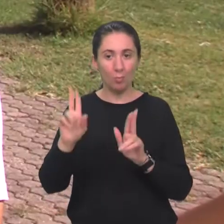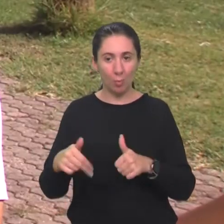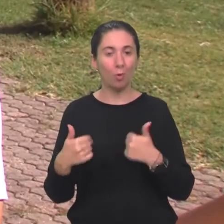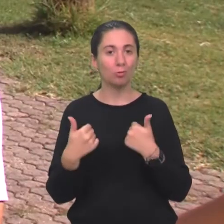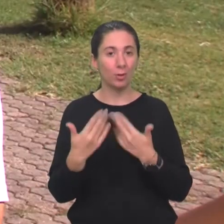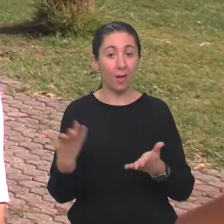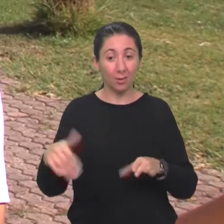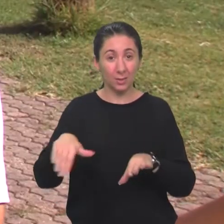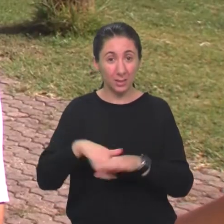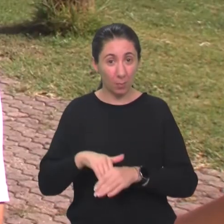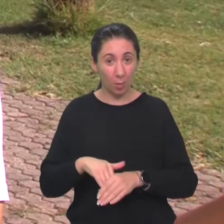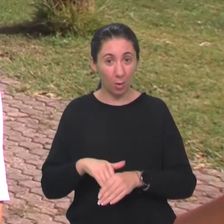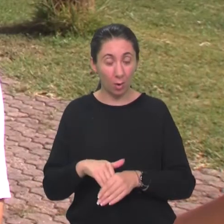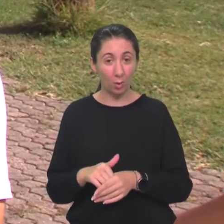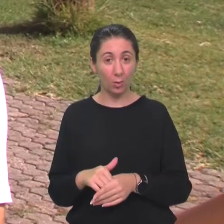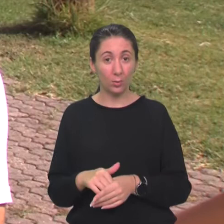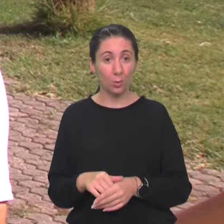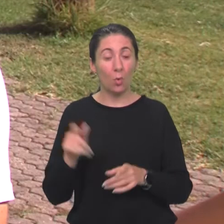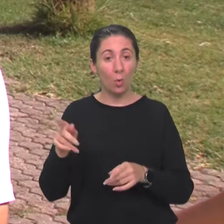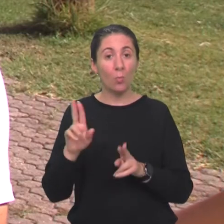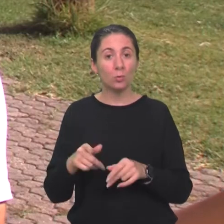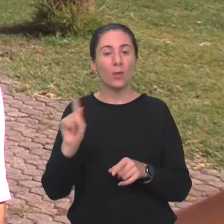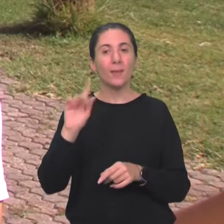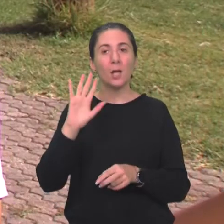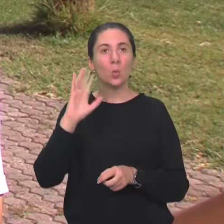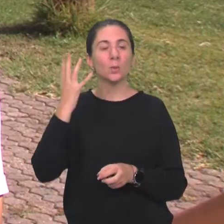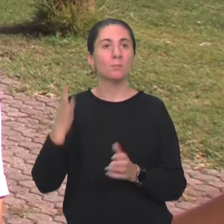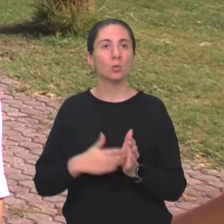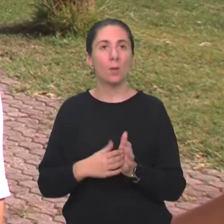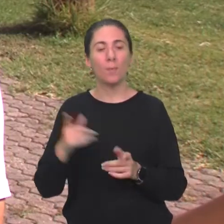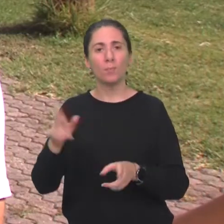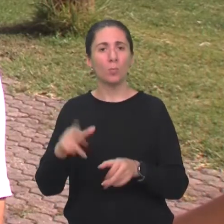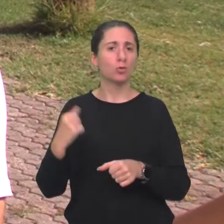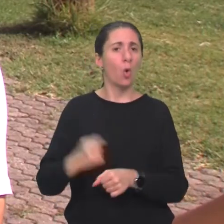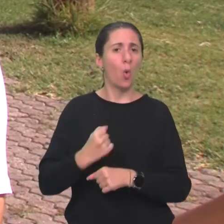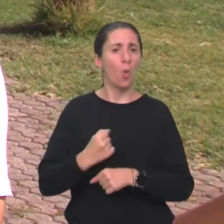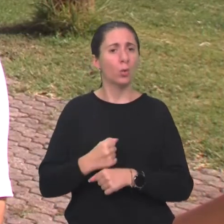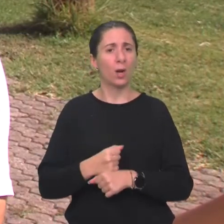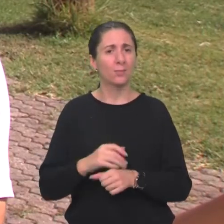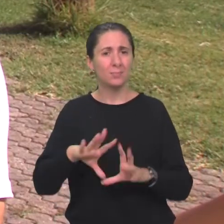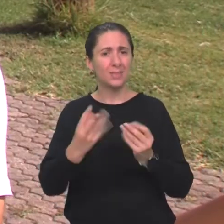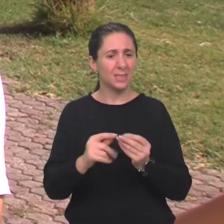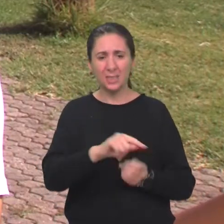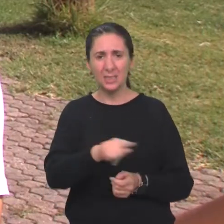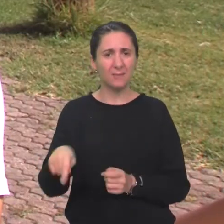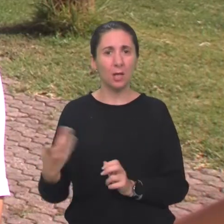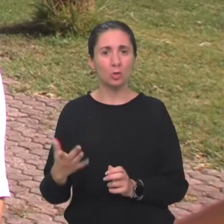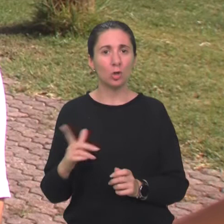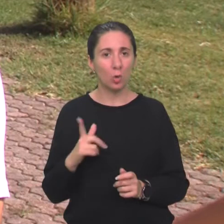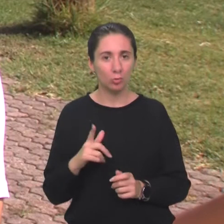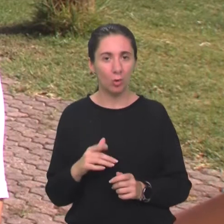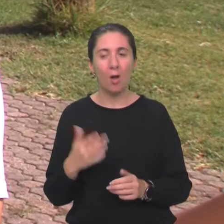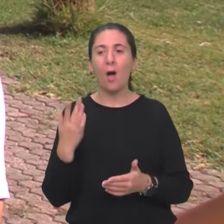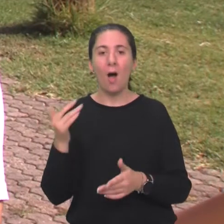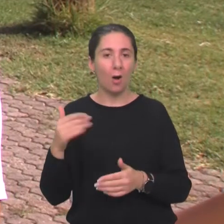dati, kad bi se zaposli, to ne može, znači, možda ne u tom smislu da odradi sve ono kada njegov se očekuje, ali,